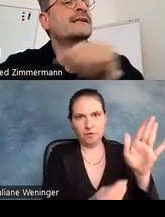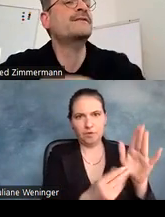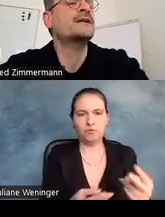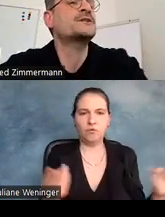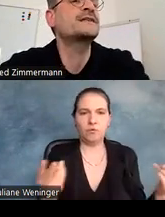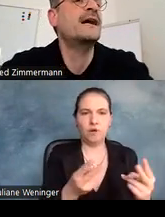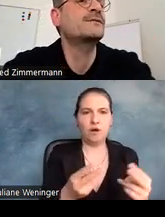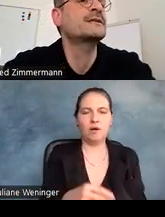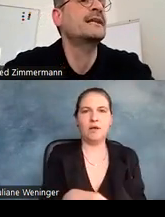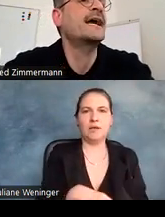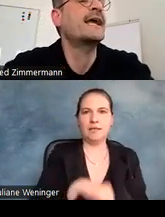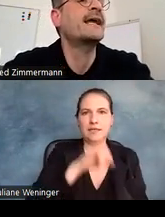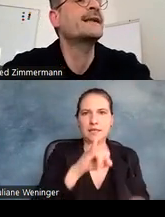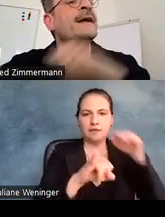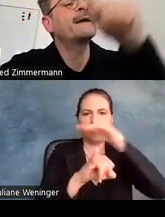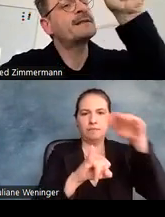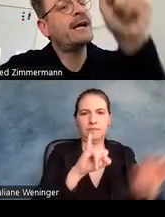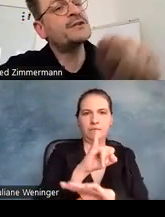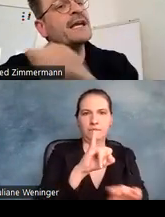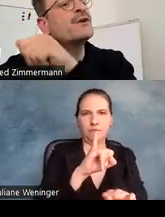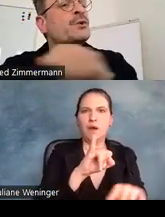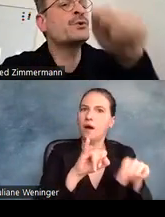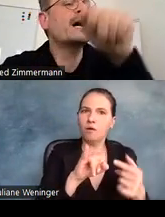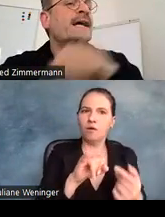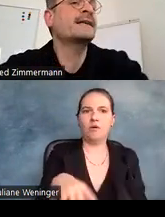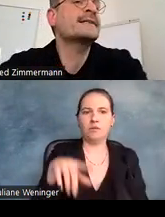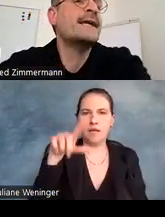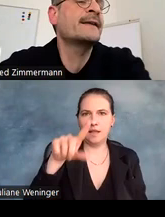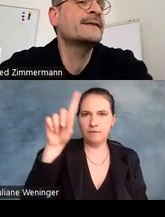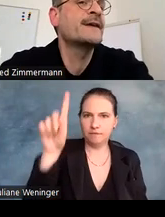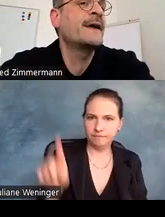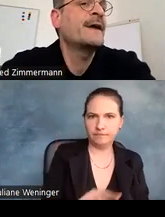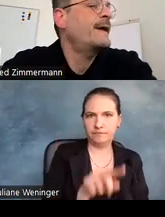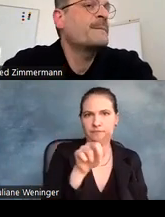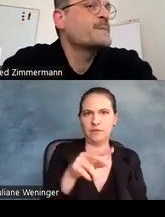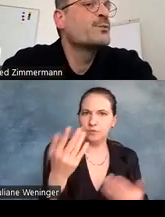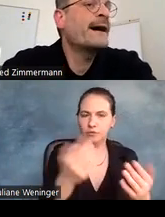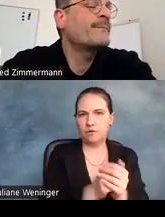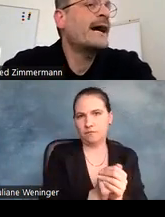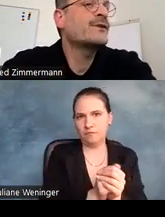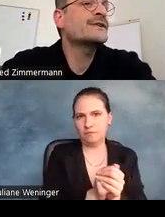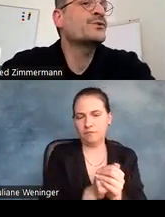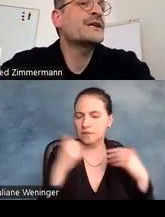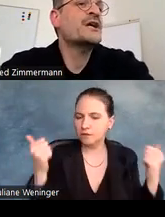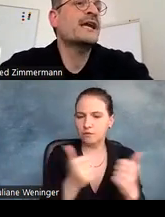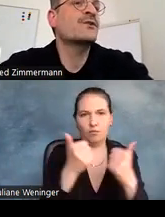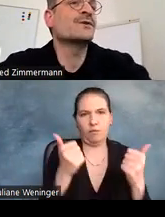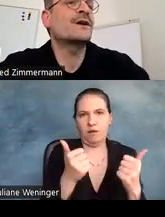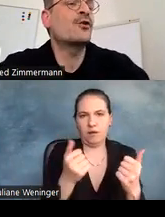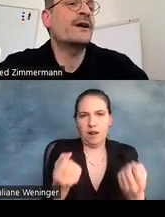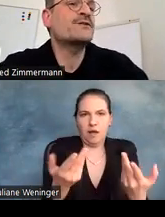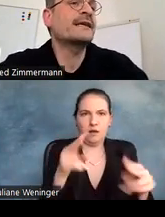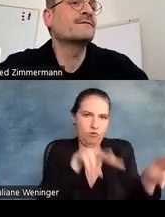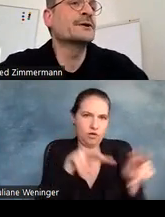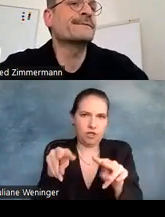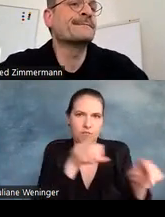unten einen Querstrich hat und das kleine L, was eine schräge Rundung hat, in der es endet. Super eindeutige Unterscheidung,